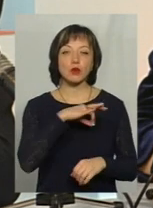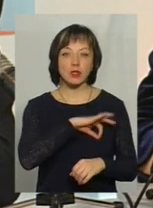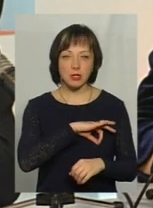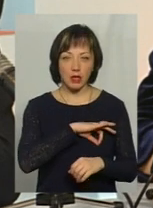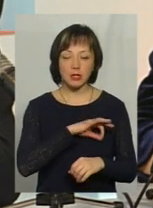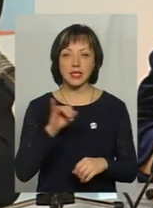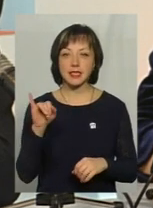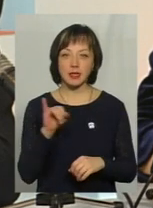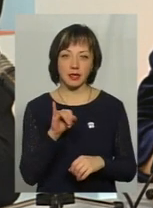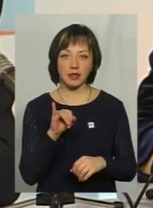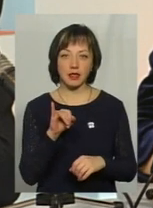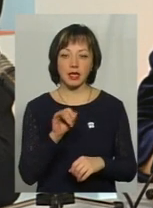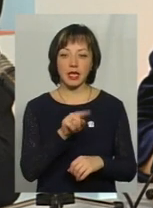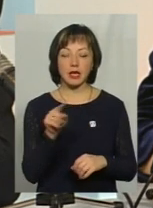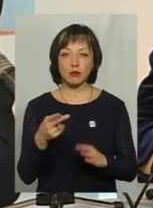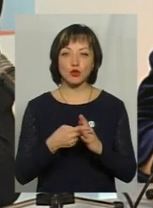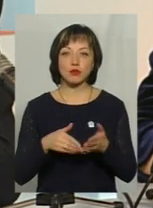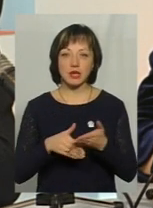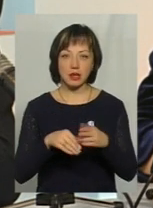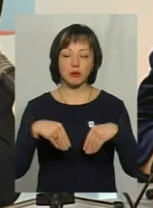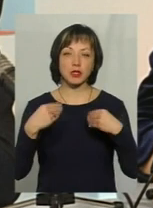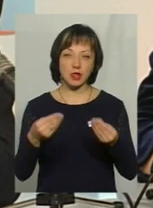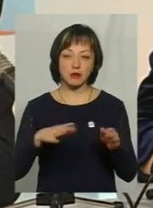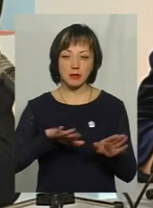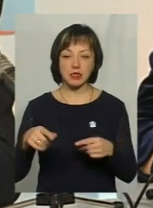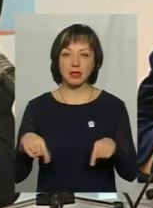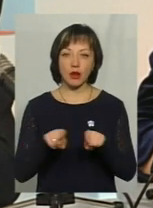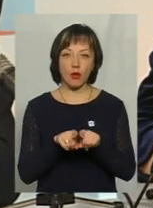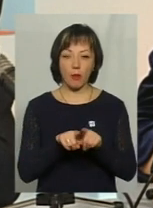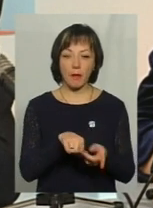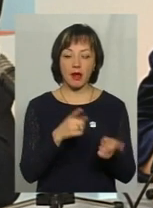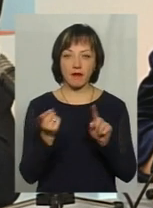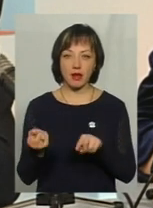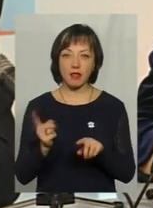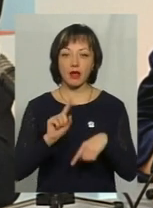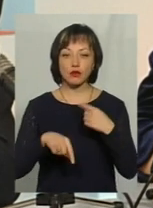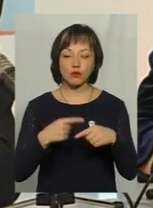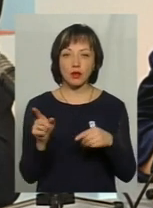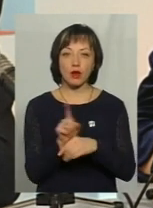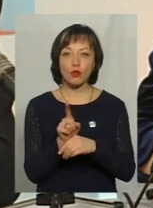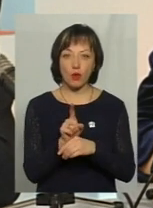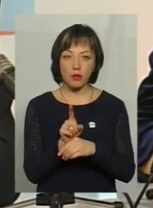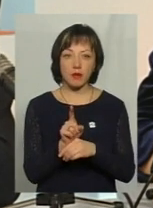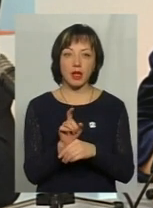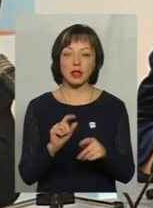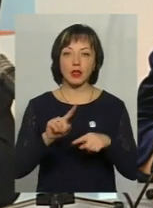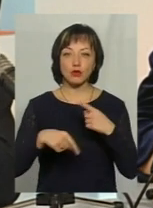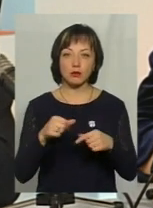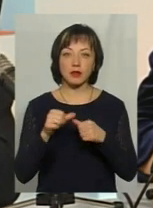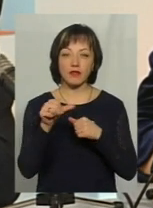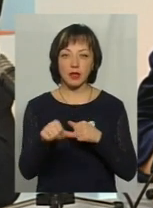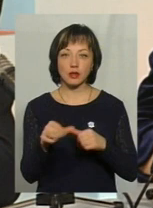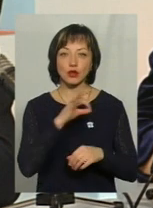і їм субсидія призначена після такого переведення. Наступна норма і наступний виняток, який